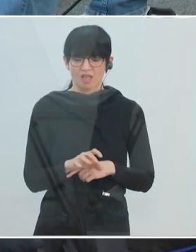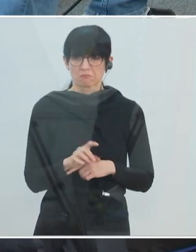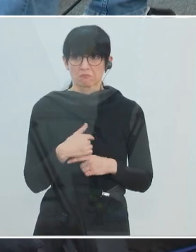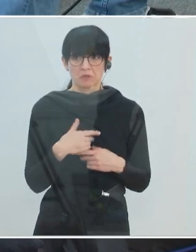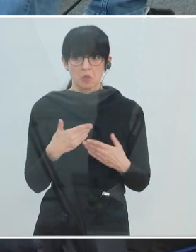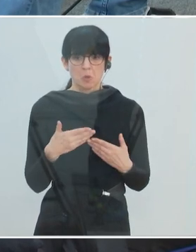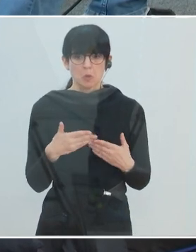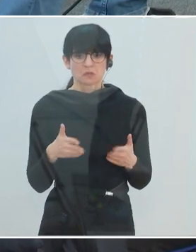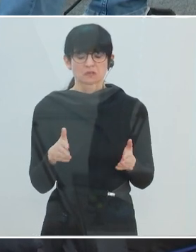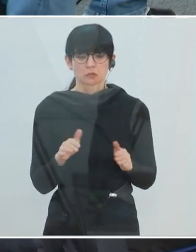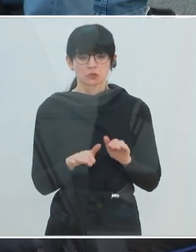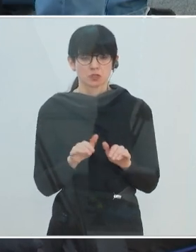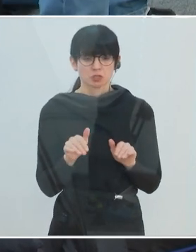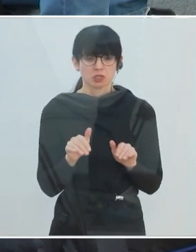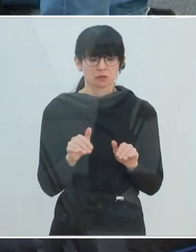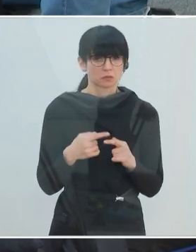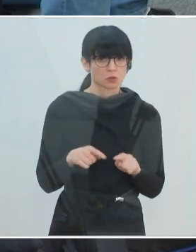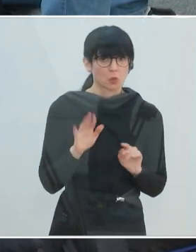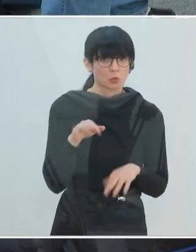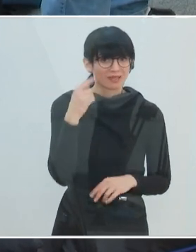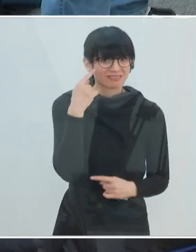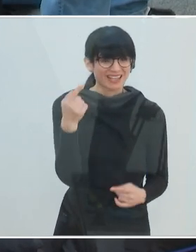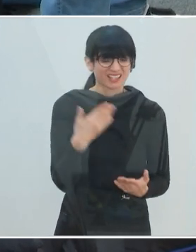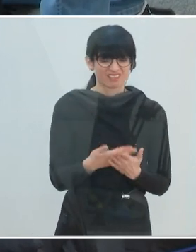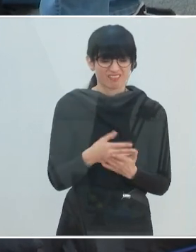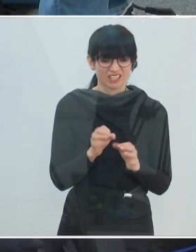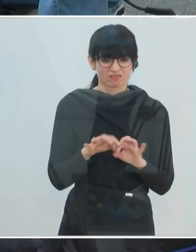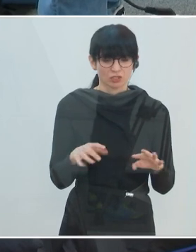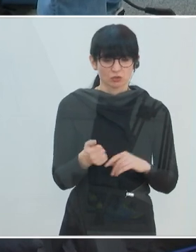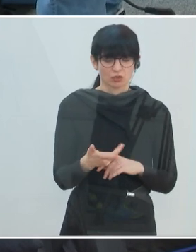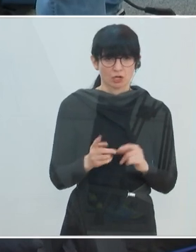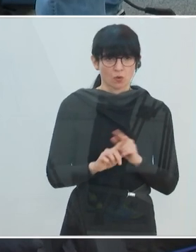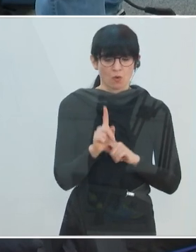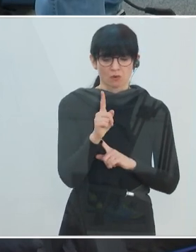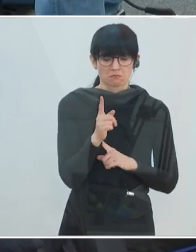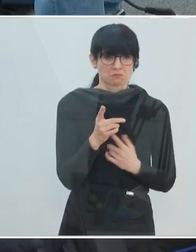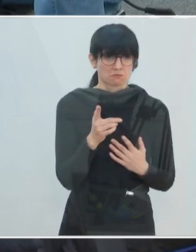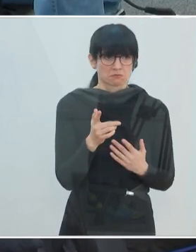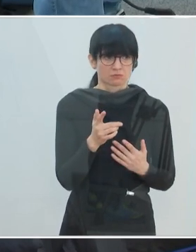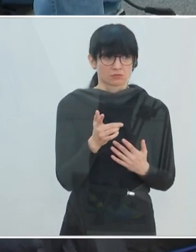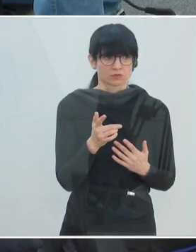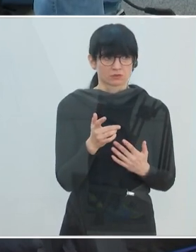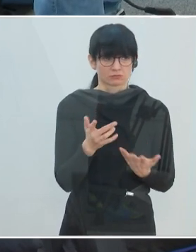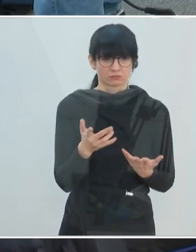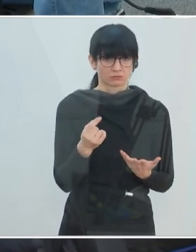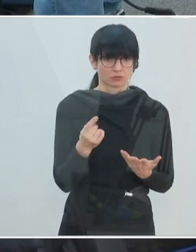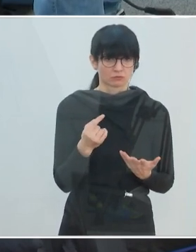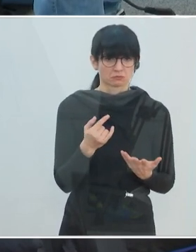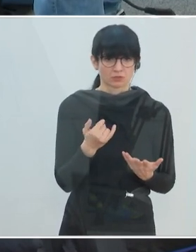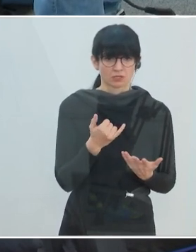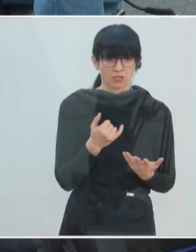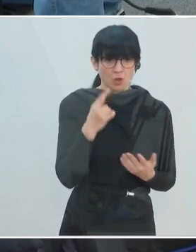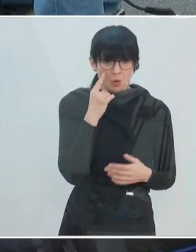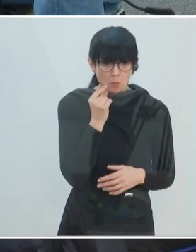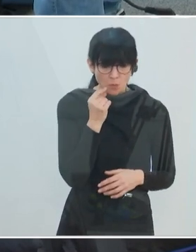Eröffnungsschritte unbedingt überdenken sollte aufgrund der Infektionslage. Wie wahrscheinlich oder wie sehr beeinflusst das denn die Chance, dass am